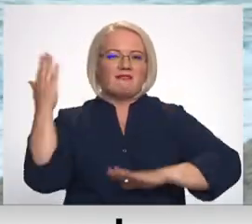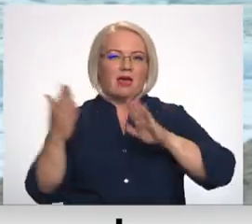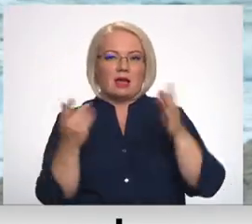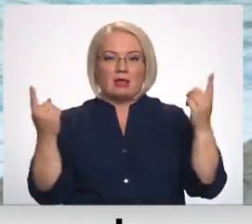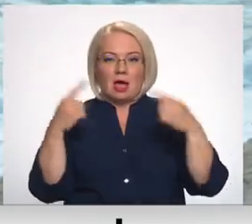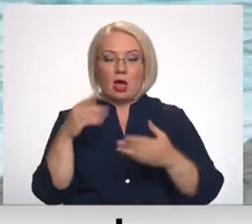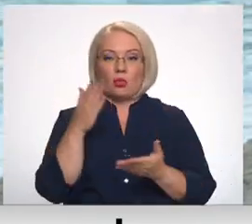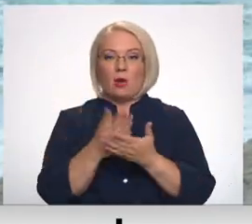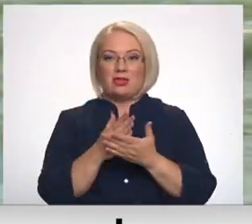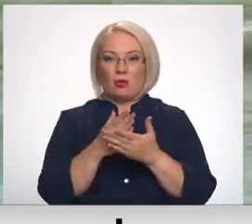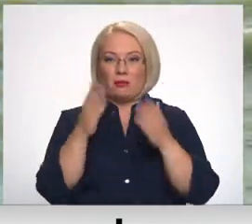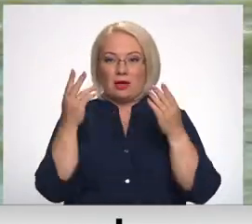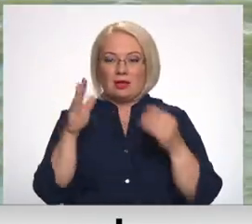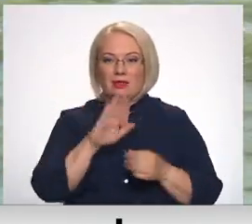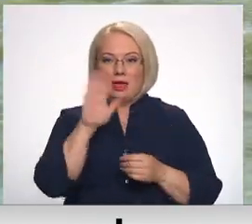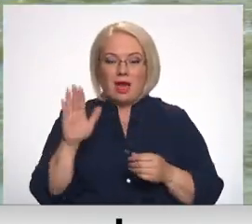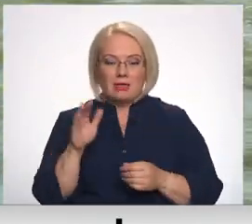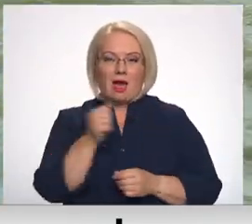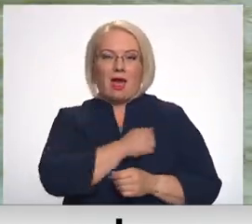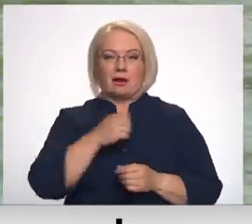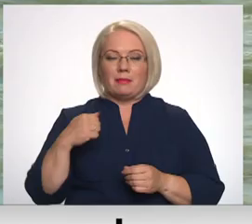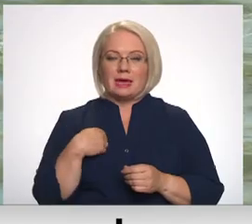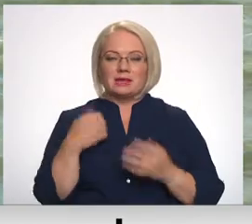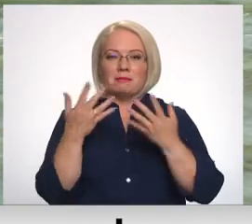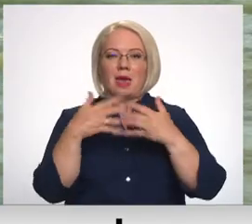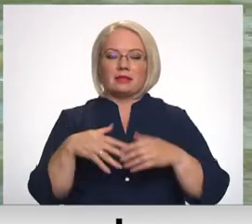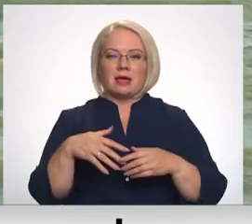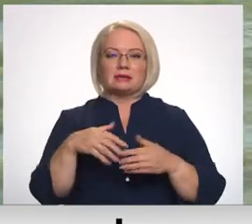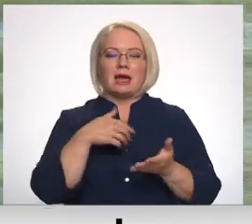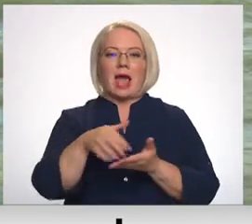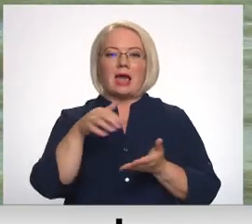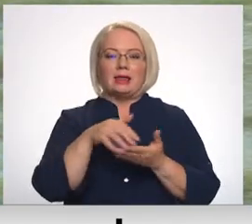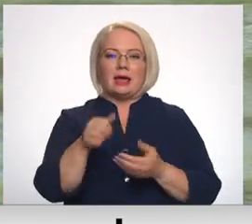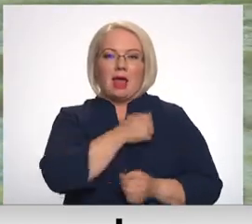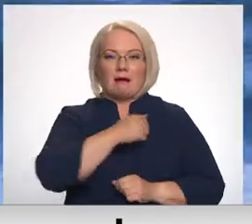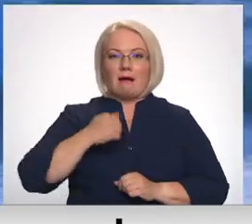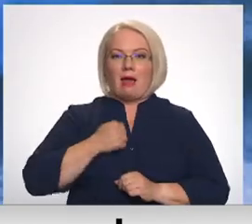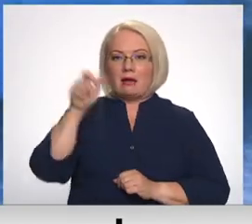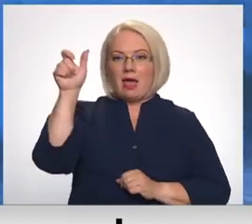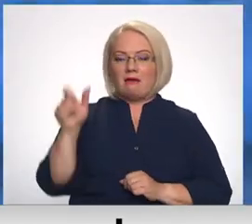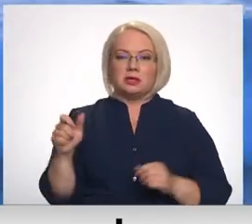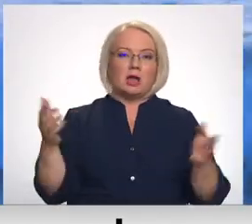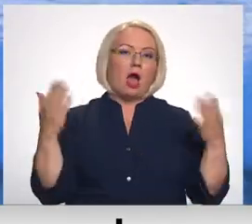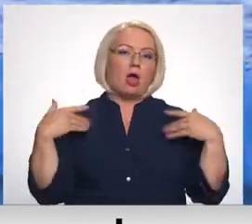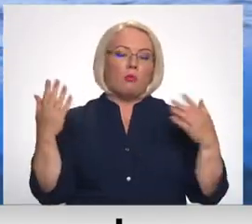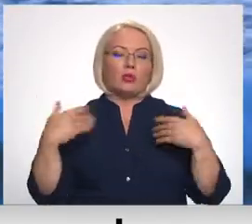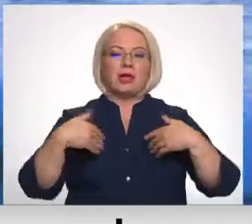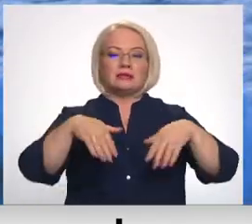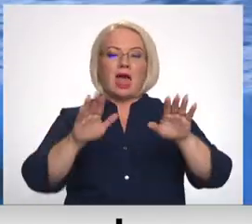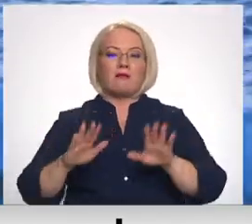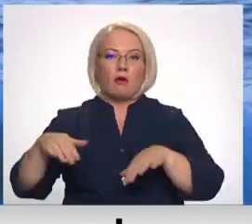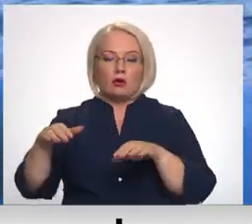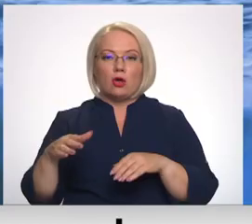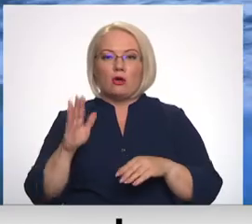dienā Nacionālo bruņoto spēku savzemes spēku mehanizētās kainieka brigādas diškarēvis Marks Vēnbergs atpūtās sērfojot pie mola,